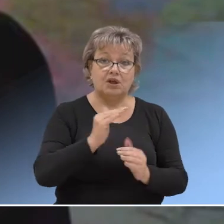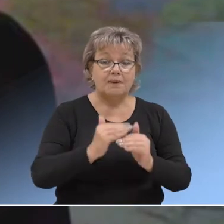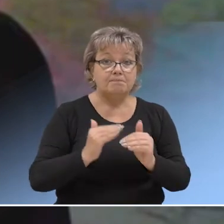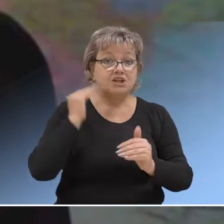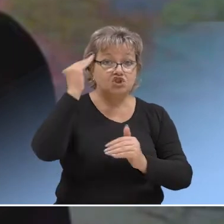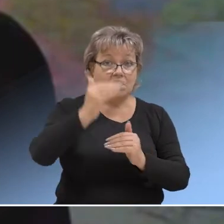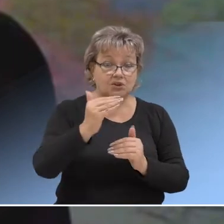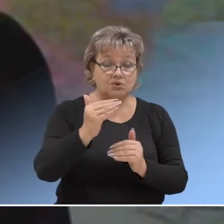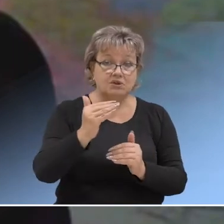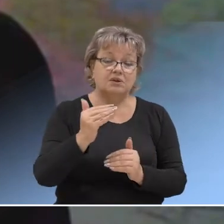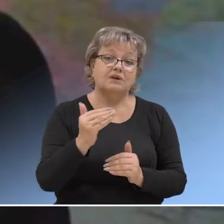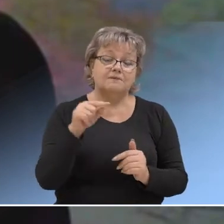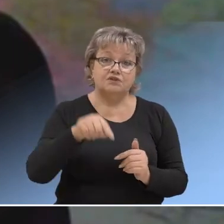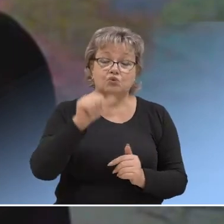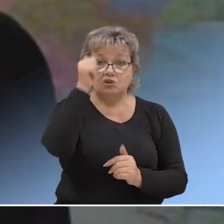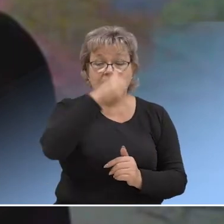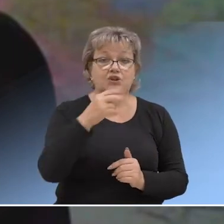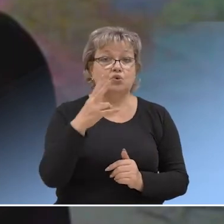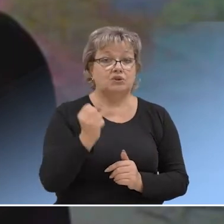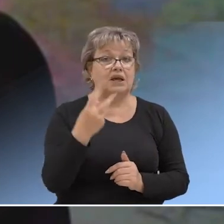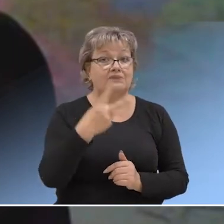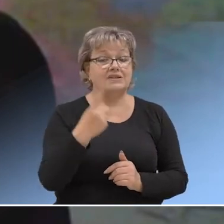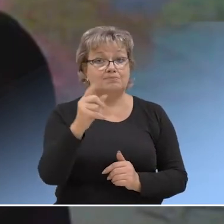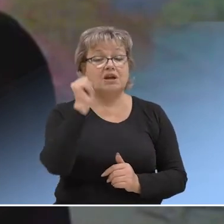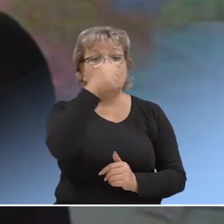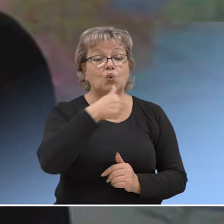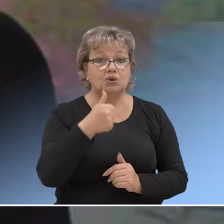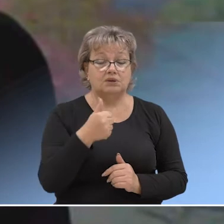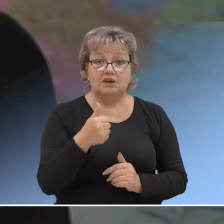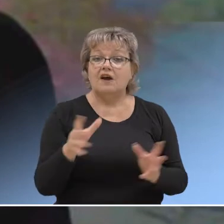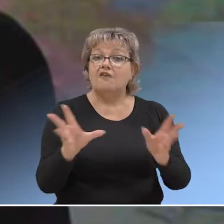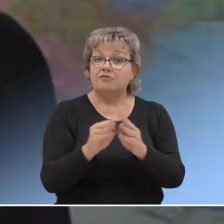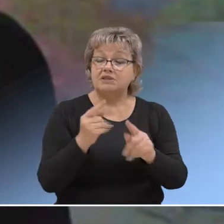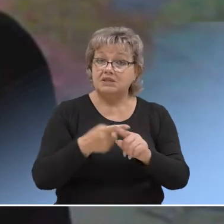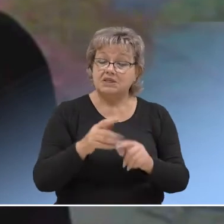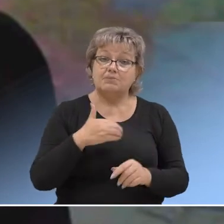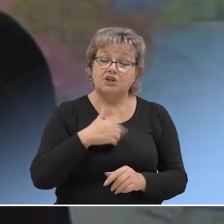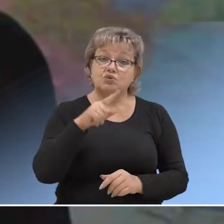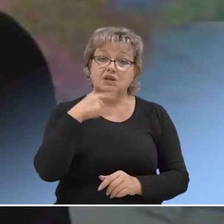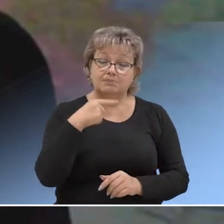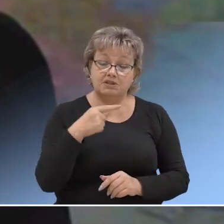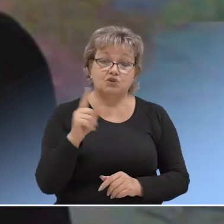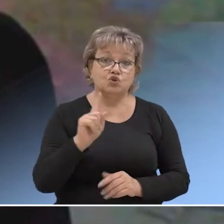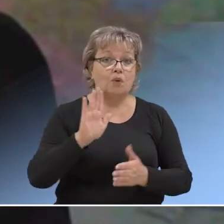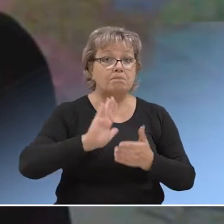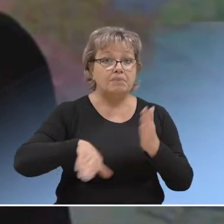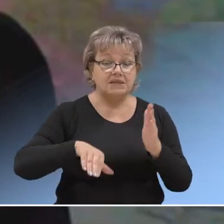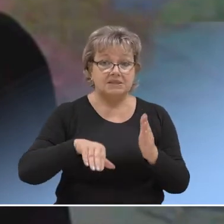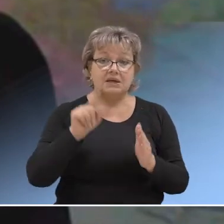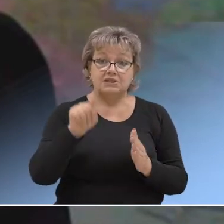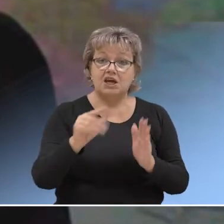перешагнуть в текущем году уже на 2021 год. Вместе с тем, хочу отметить, что без